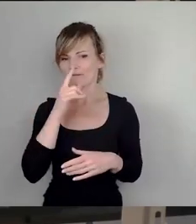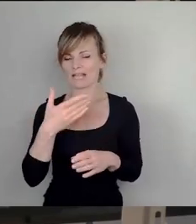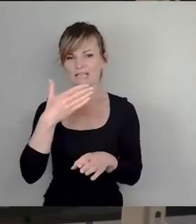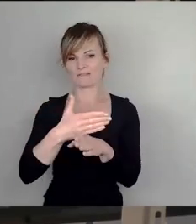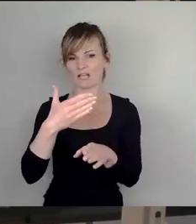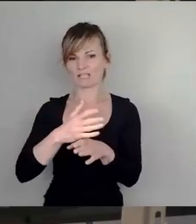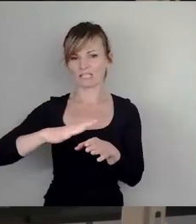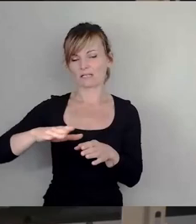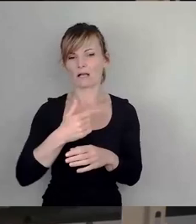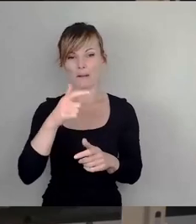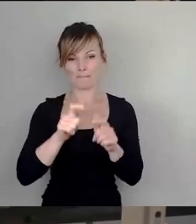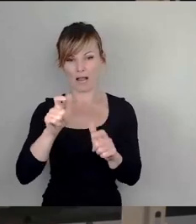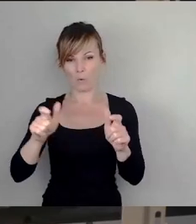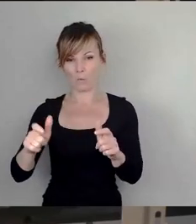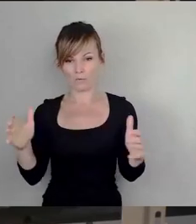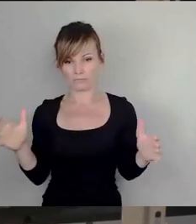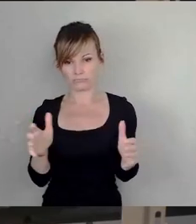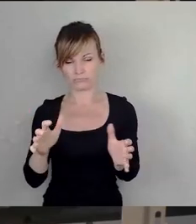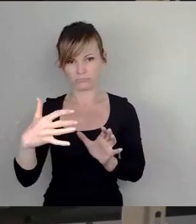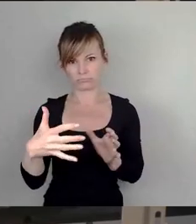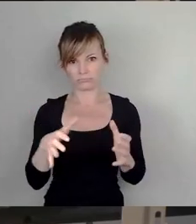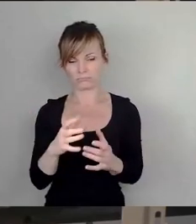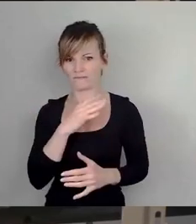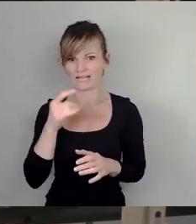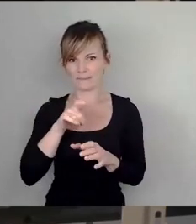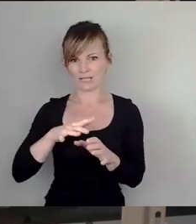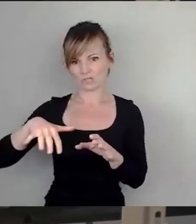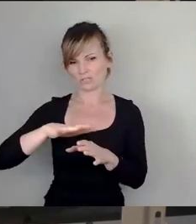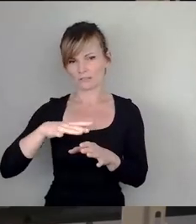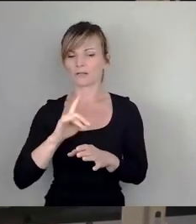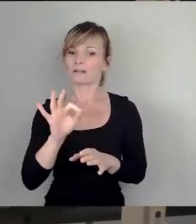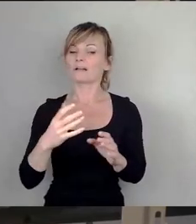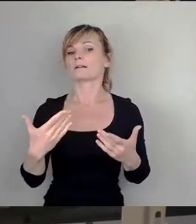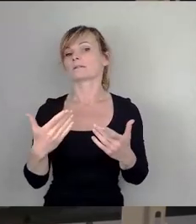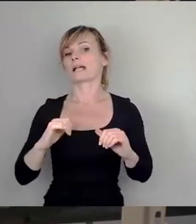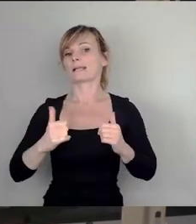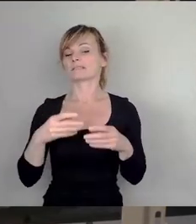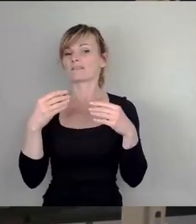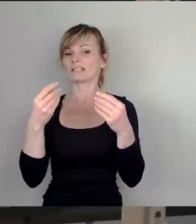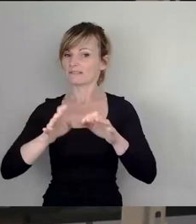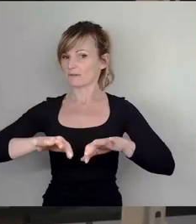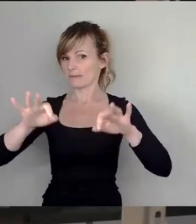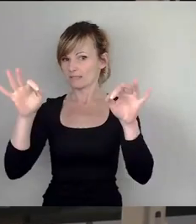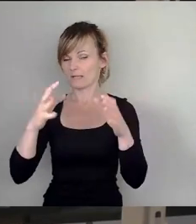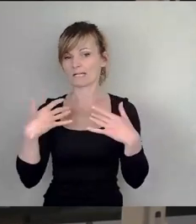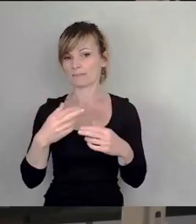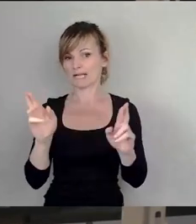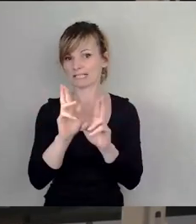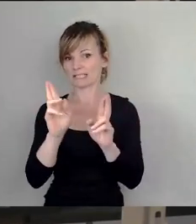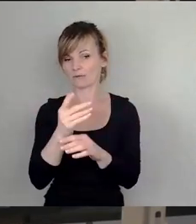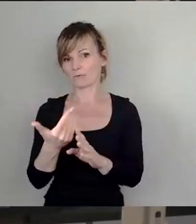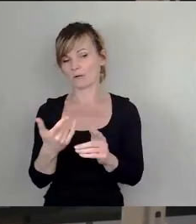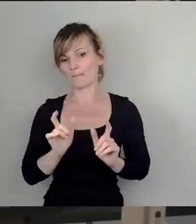Um die Lebens und Wohnfeldqualität zu erhalten und Klimarisiken vorzubeugen, müssen Stadtplaner die künftigen